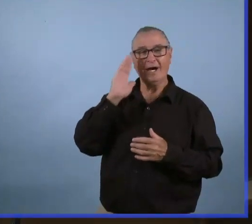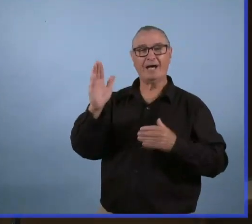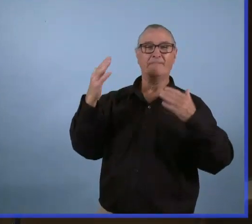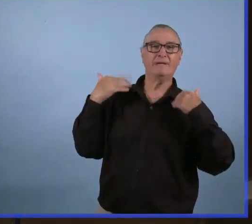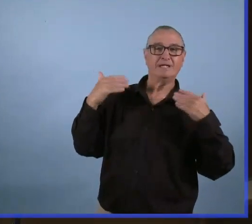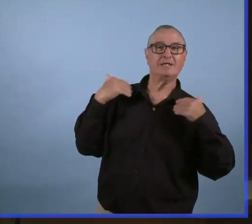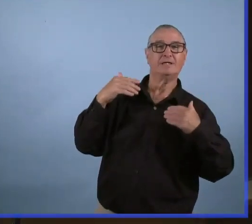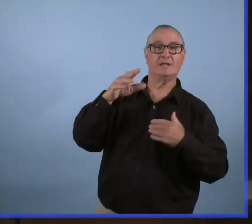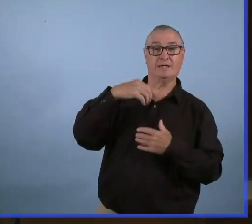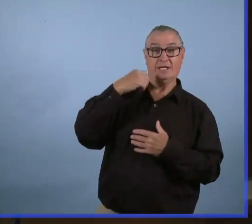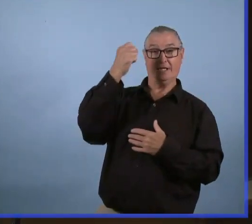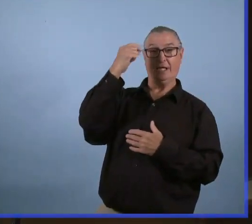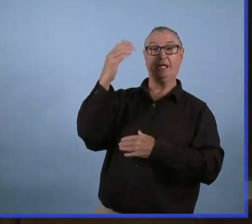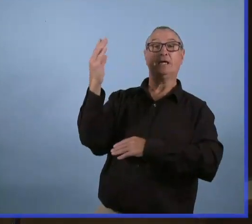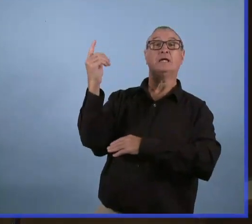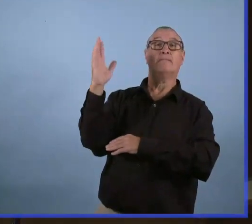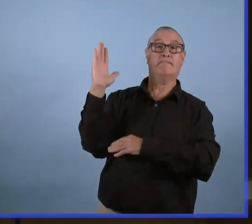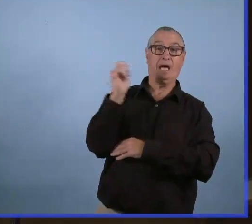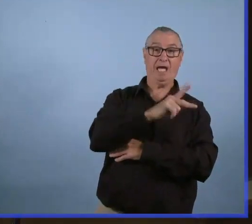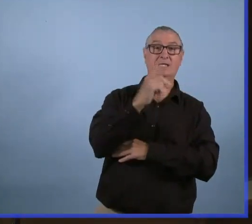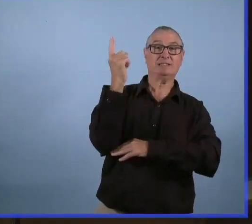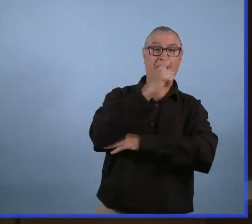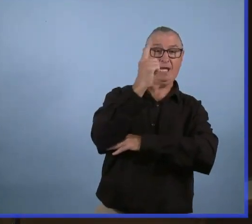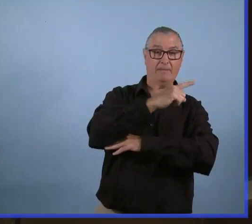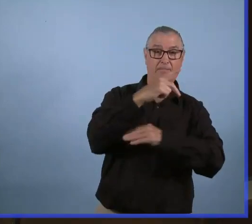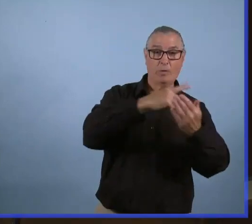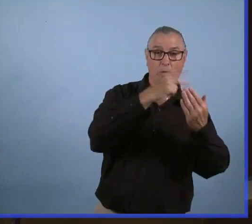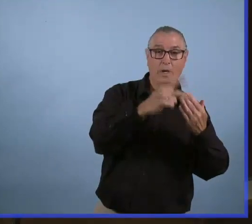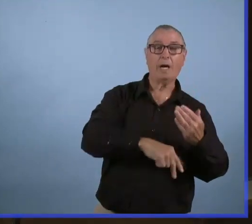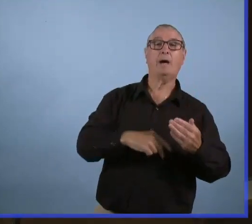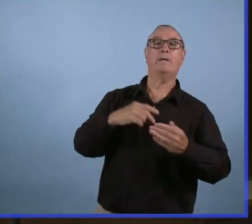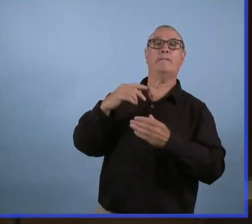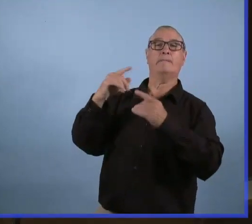je comprends que les enfants pourront retourner à la garderie et au camp.